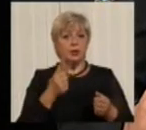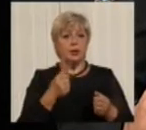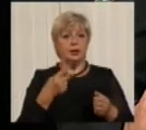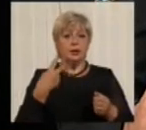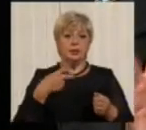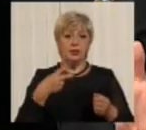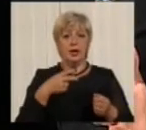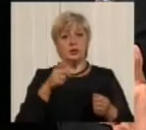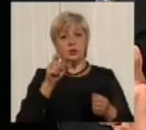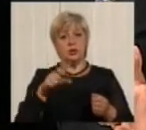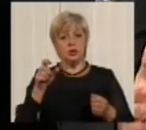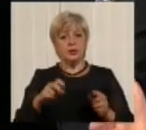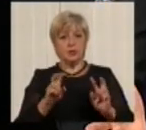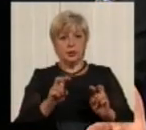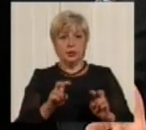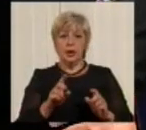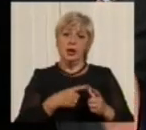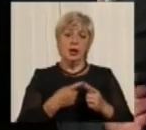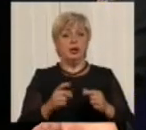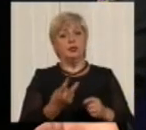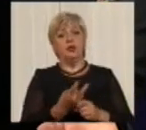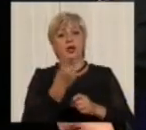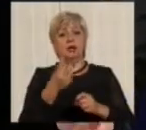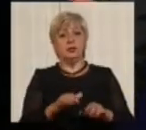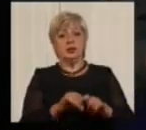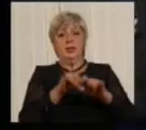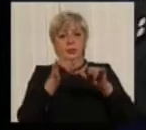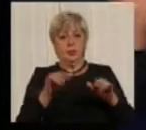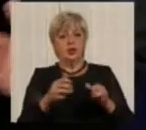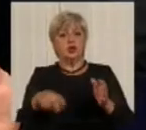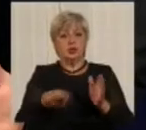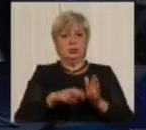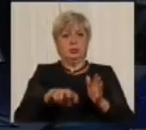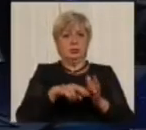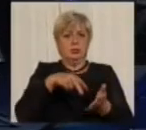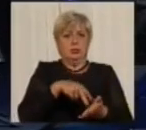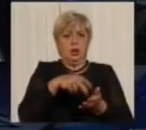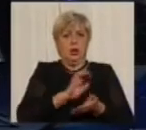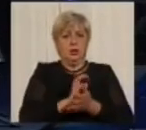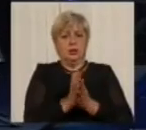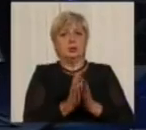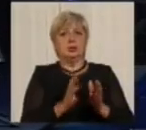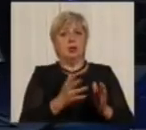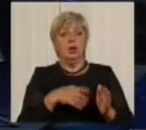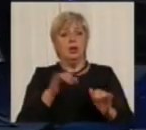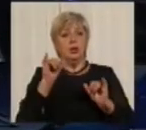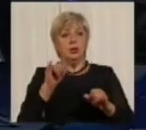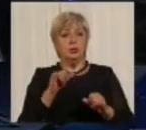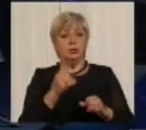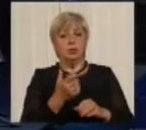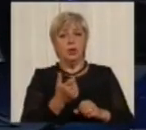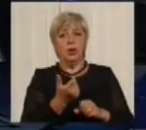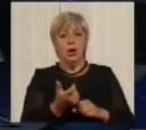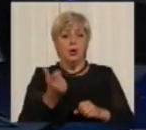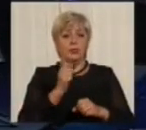20 сидить людей і в два рази більше, то звичайно автомобіль, в нього більший тормозний шлях і маневреність, швидкість